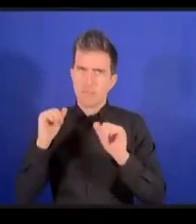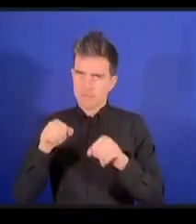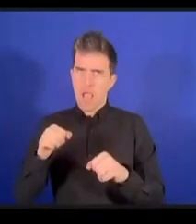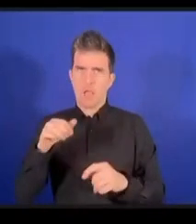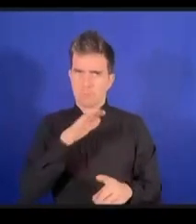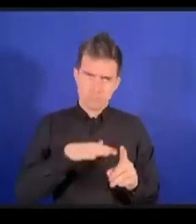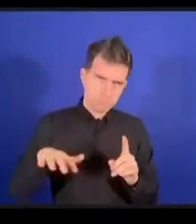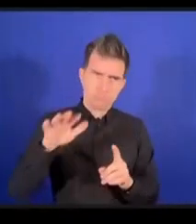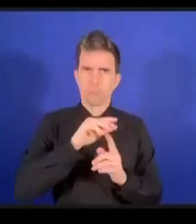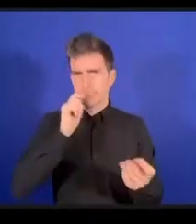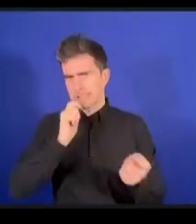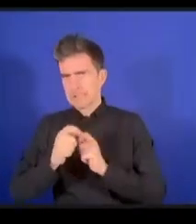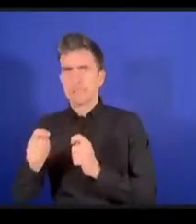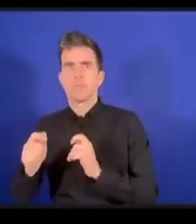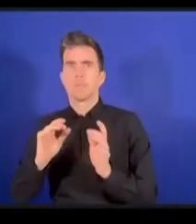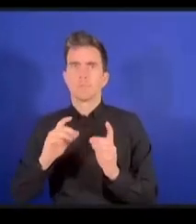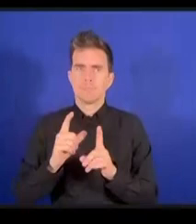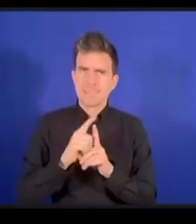et à ce moment-là